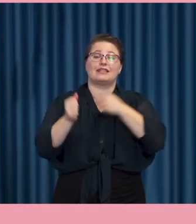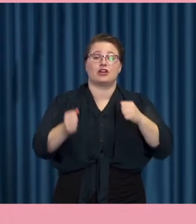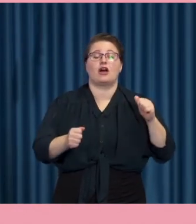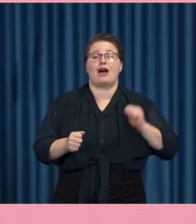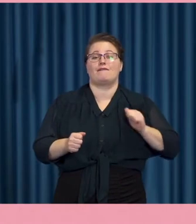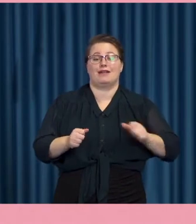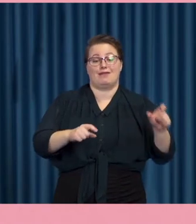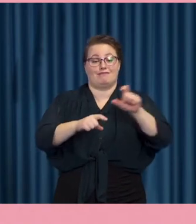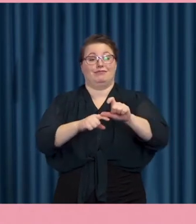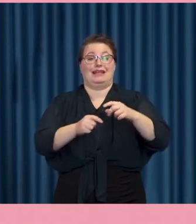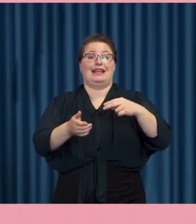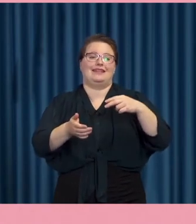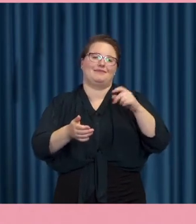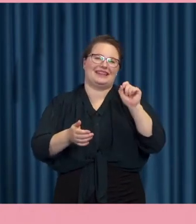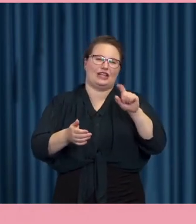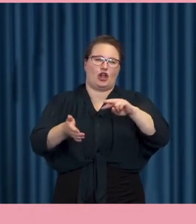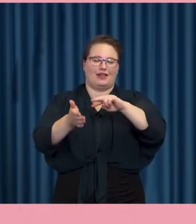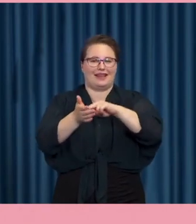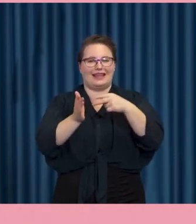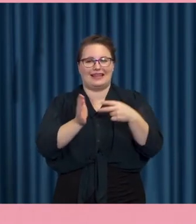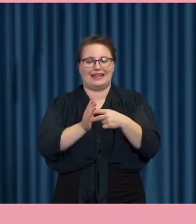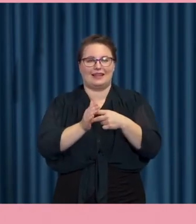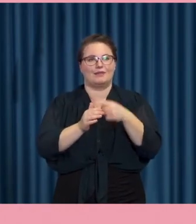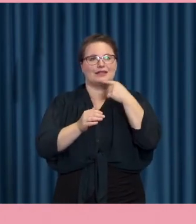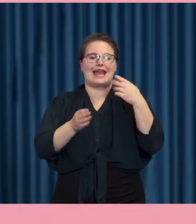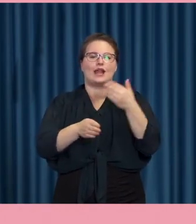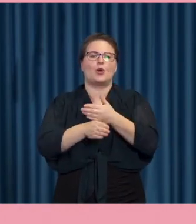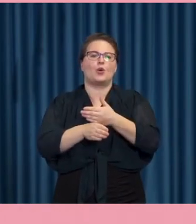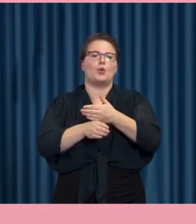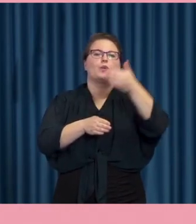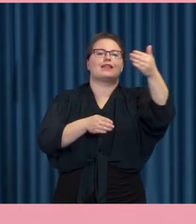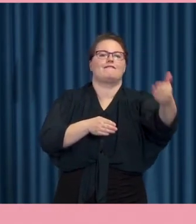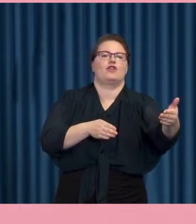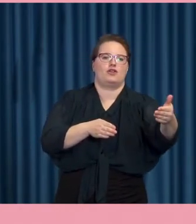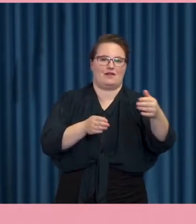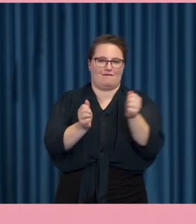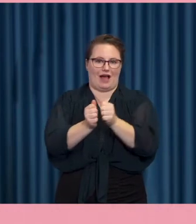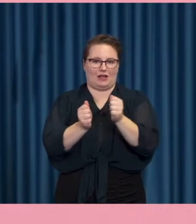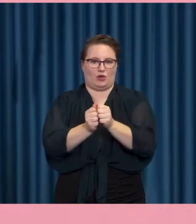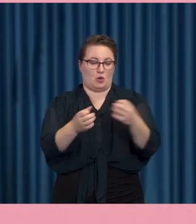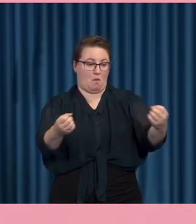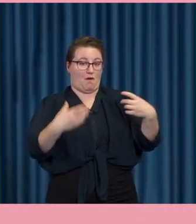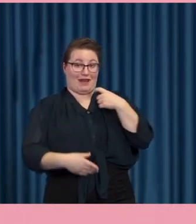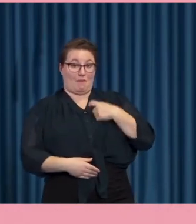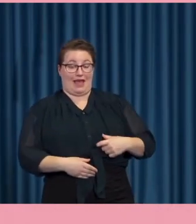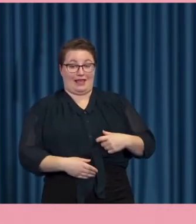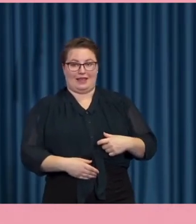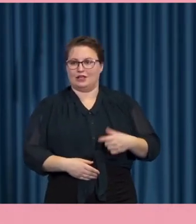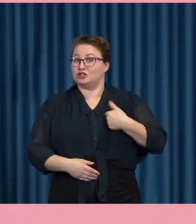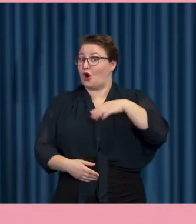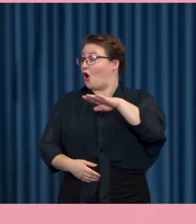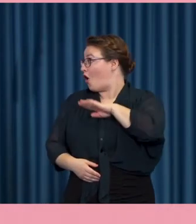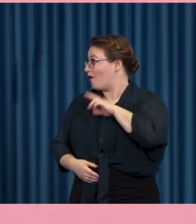Det är också en sån här utanpå faktor som finns i forskningen angående digitalt utanförskap. Jag har ju en sån här.